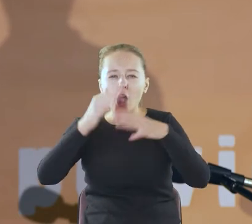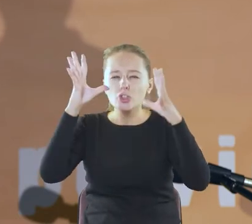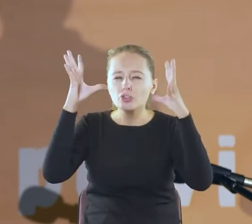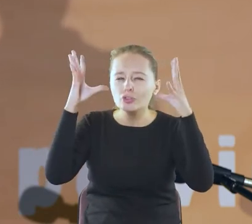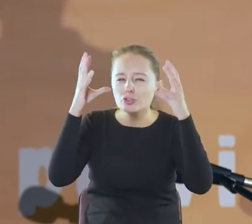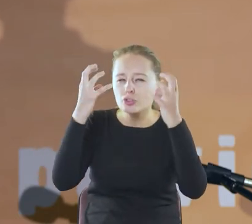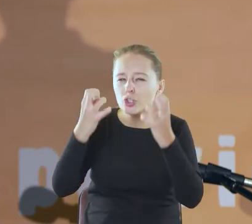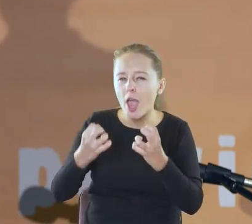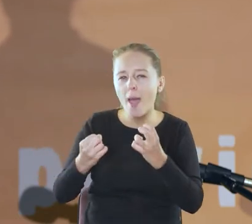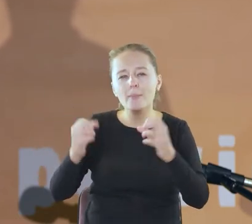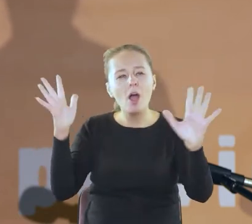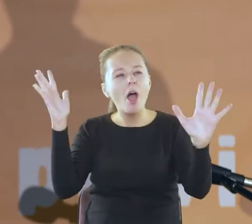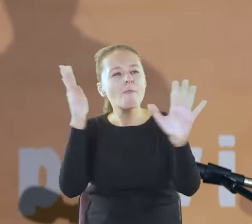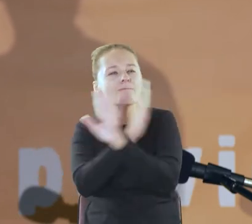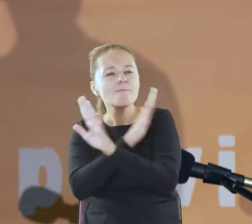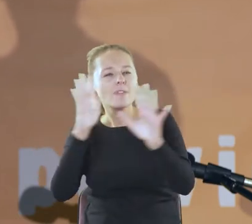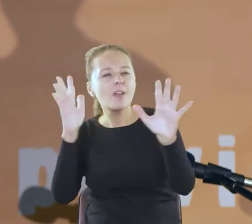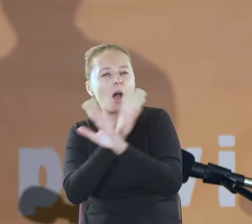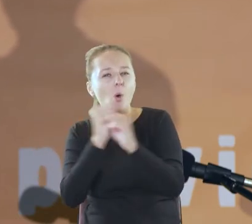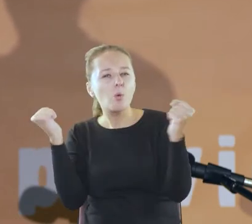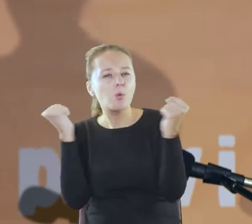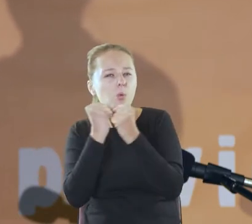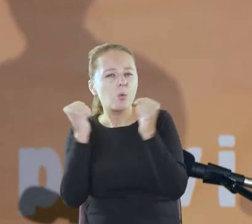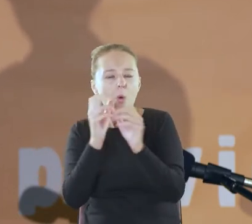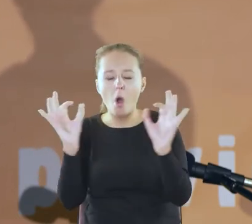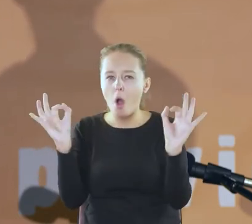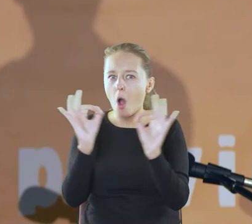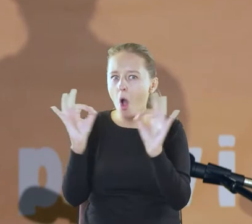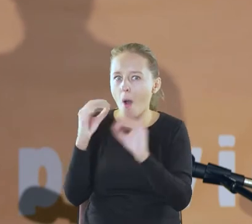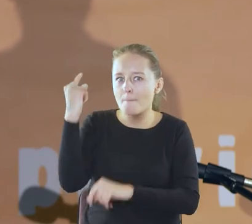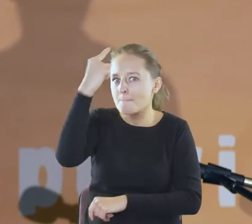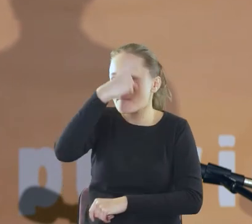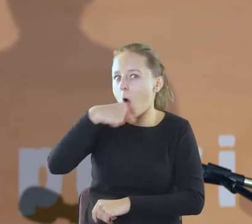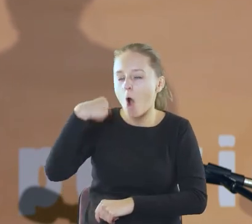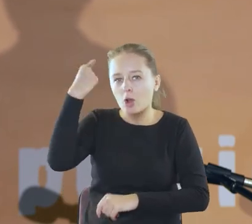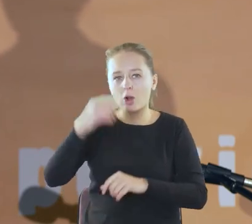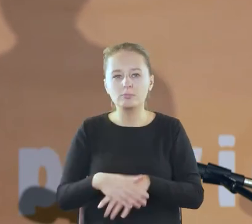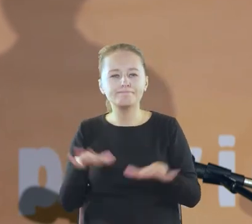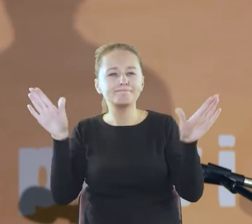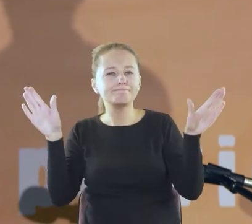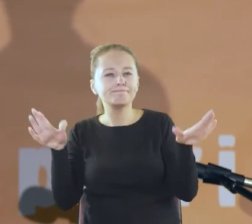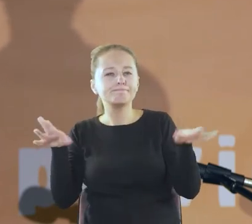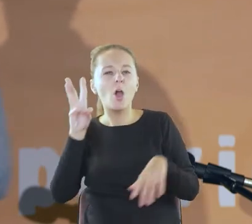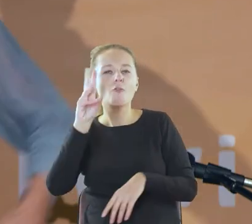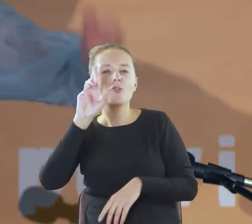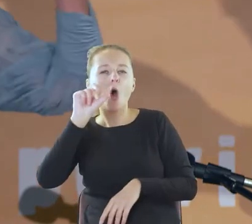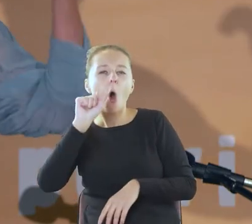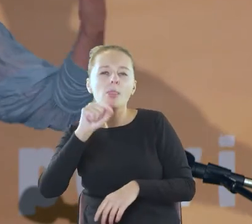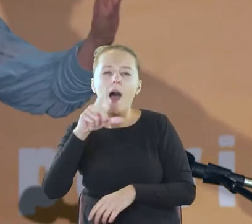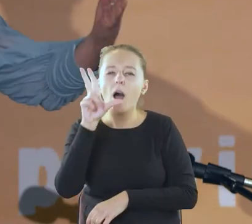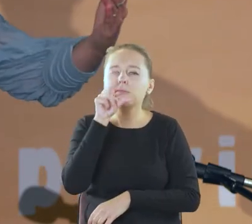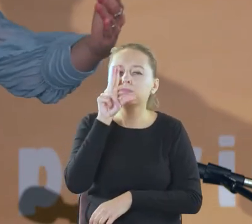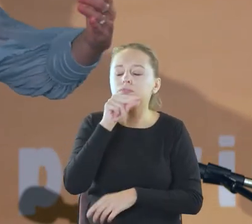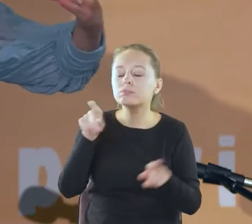ciemno, wietrzno, ponuro. Wrona, gdzie niegdzie kracze i puchają